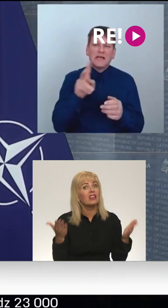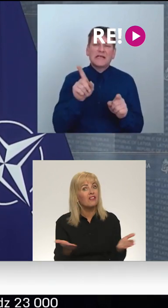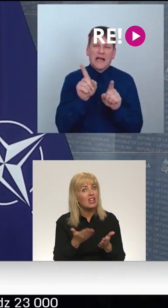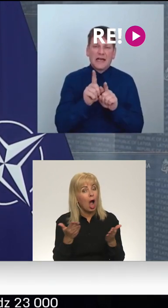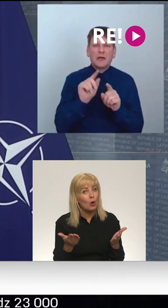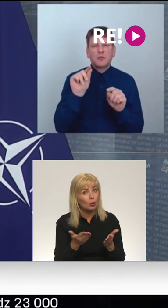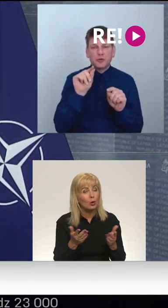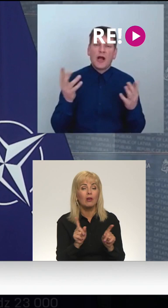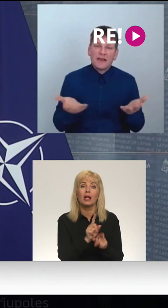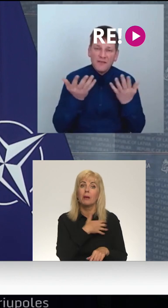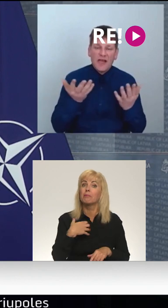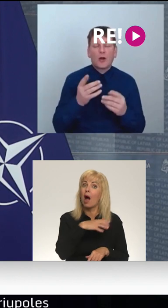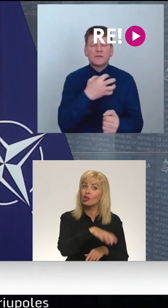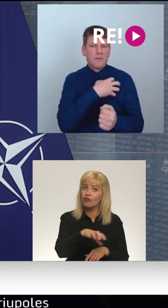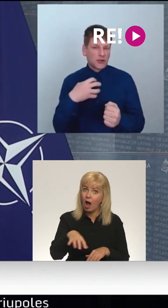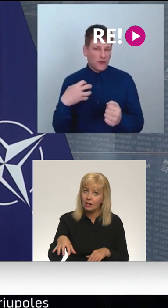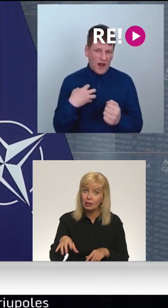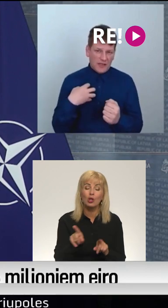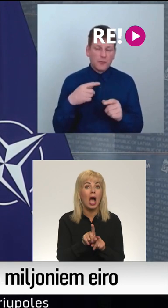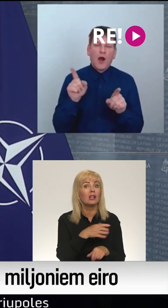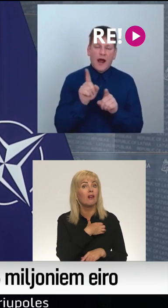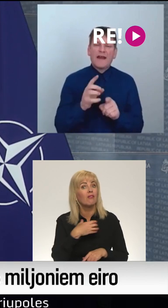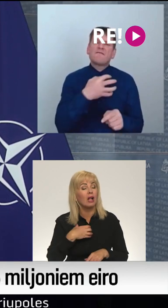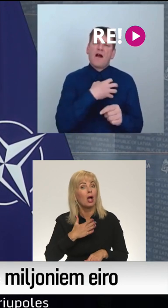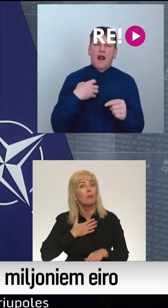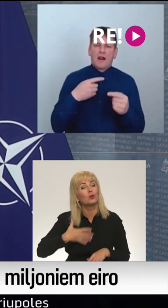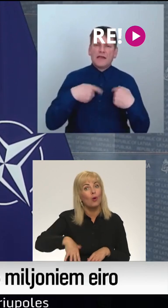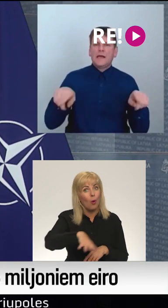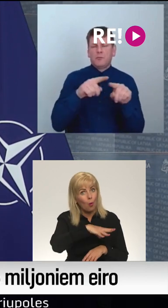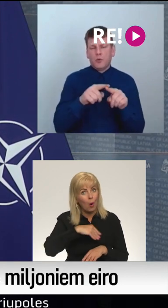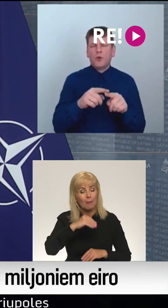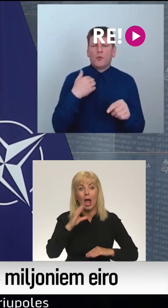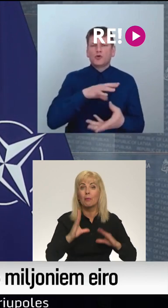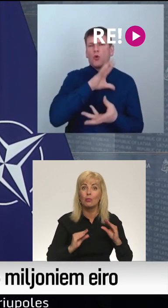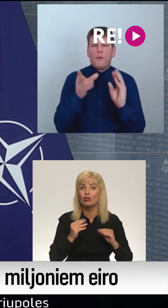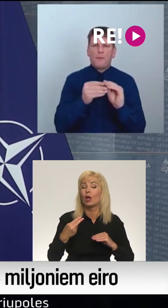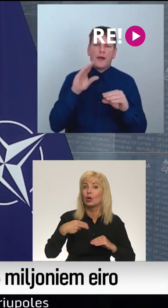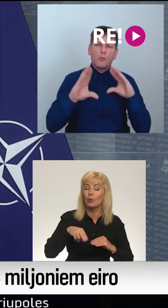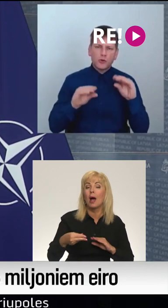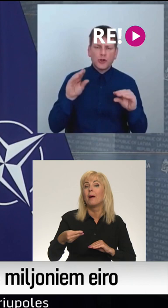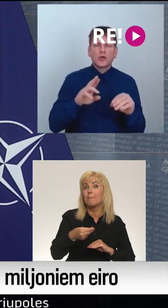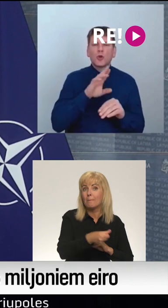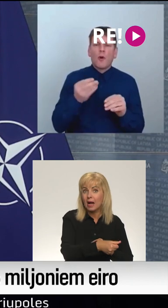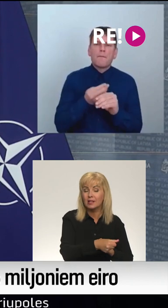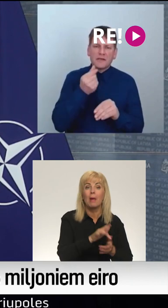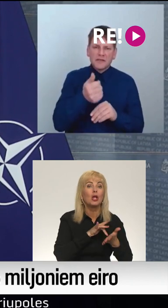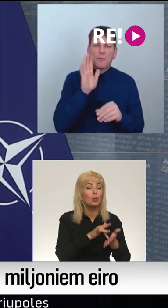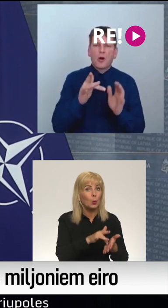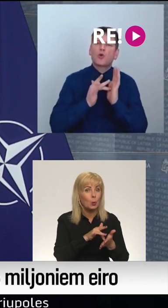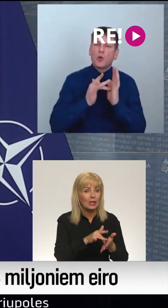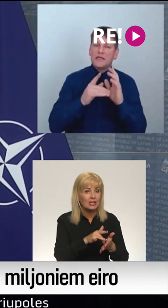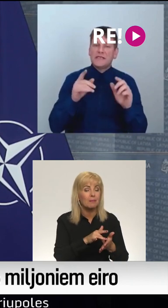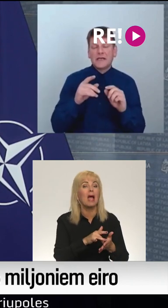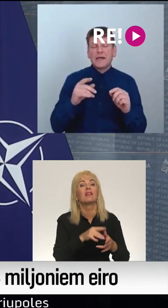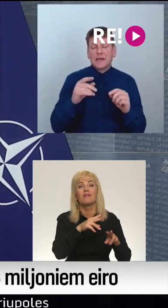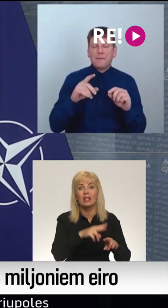gan pašvaldības, gan arī valdību, mūsu visu kopīgo budžetu no maksājumiem par turismu mītnēm, kuras ir